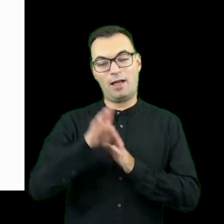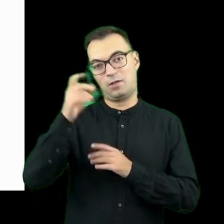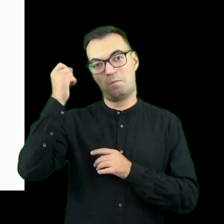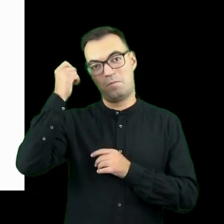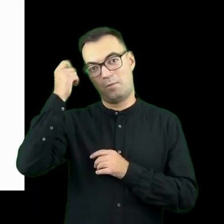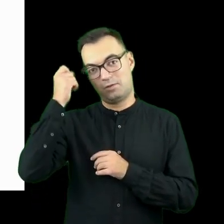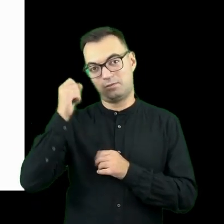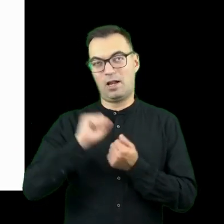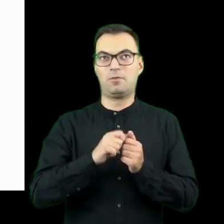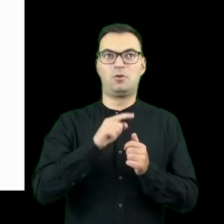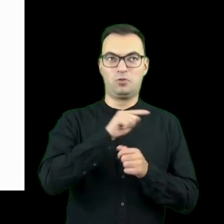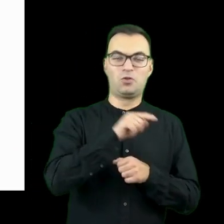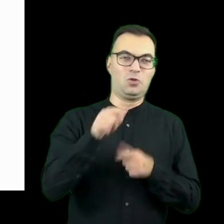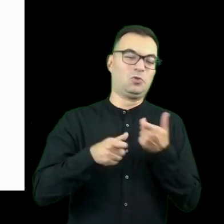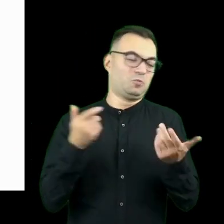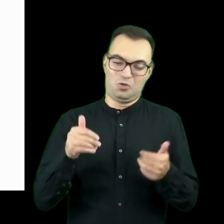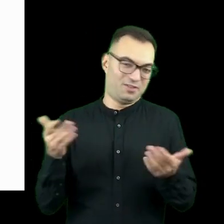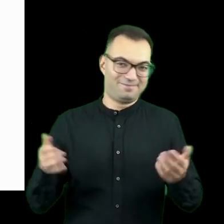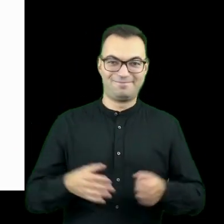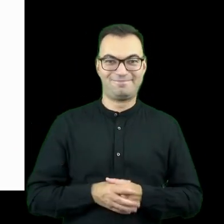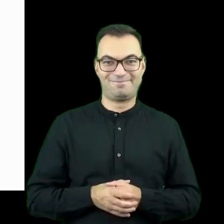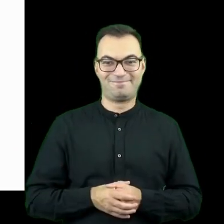albo robić jedno i drugie.